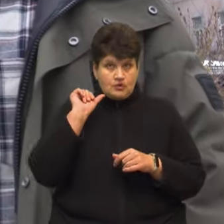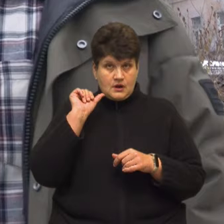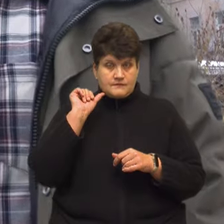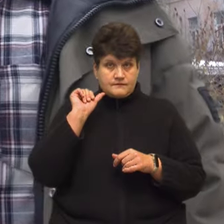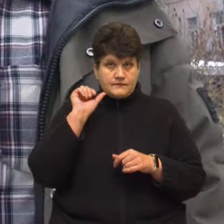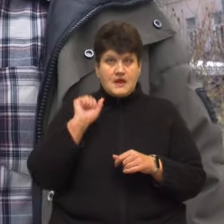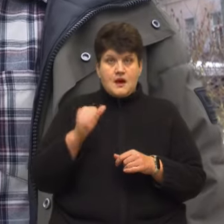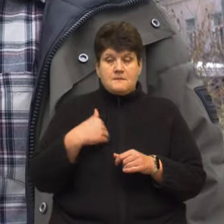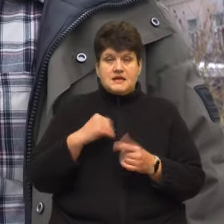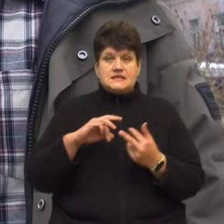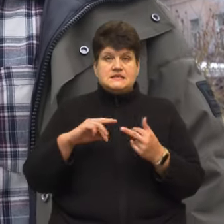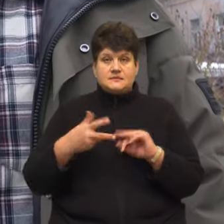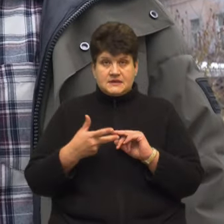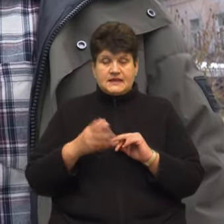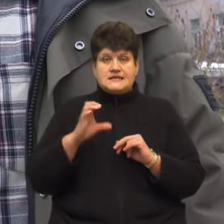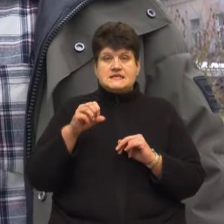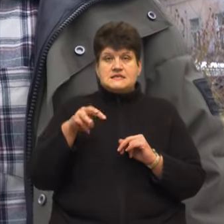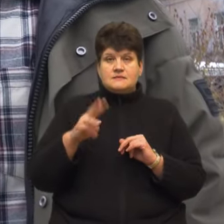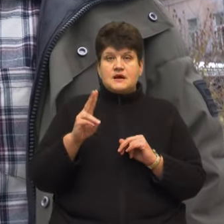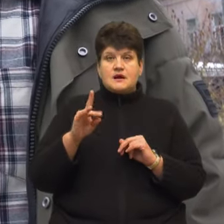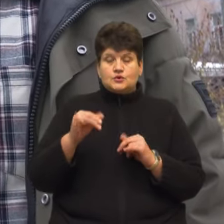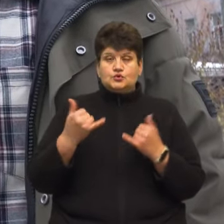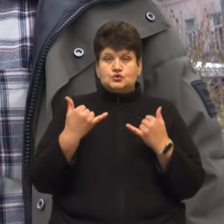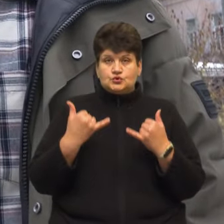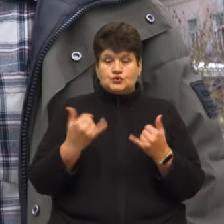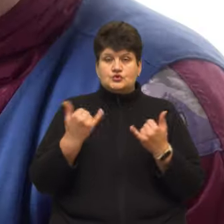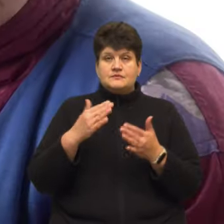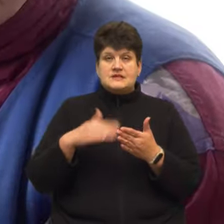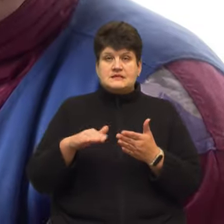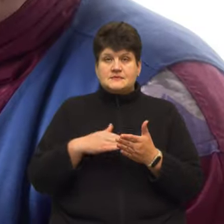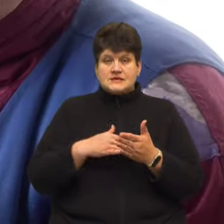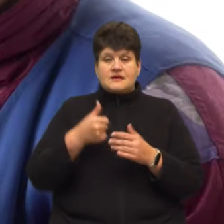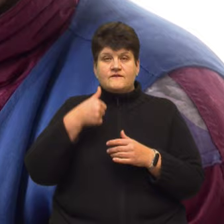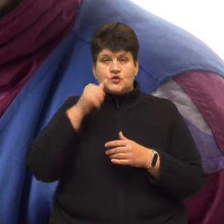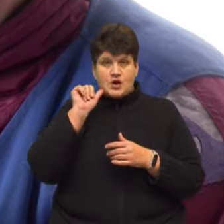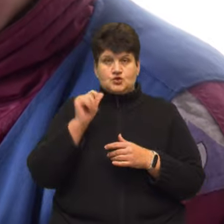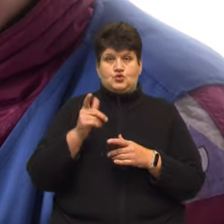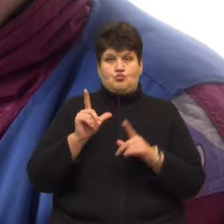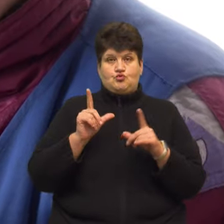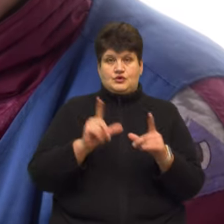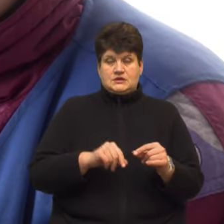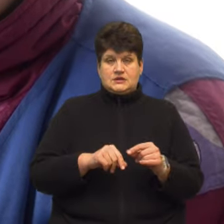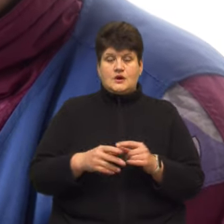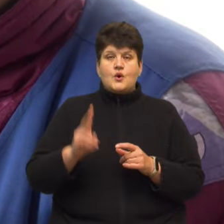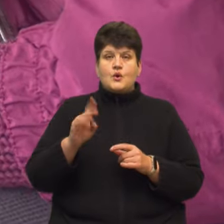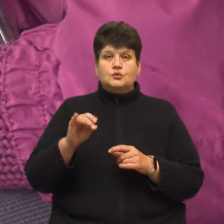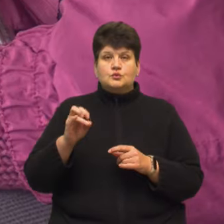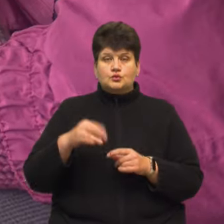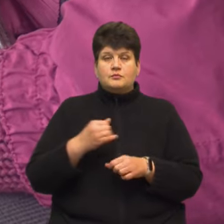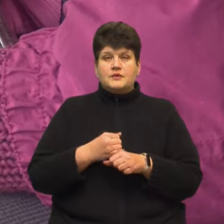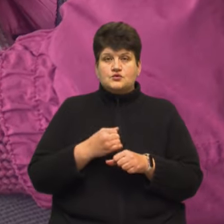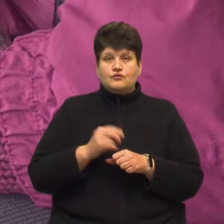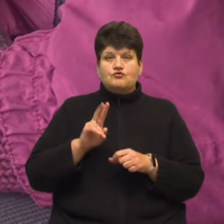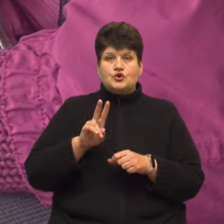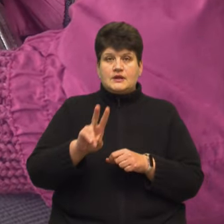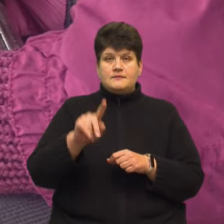ми замінили сім-карту сьогодні. Відповідно, сьогодні пройде списання за вчорашню поїздку. Кондукторка Світлана Перетятко працює в тролейбусі, що їздить за